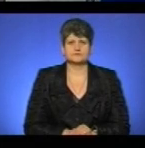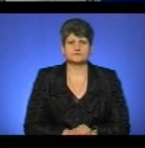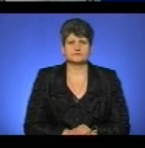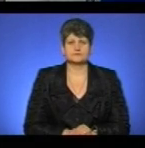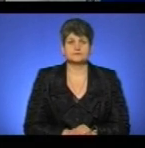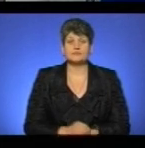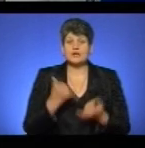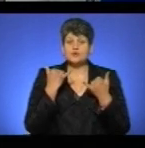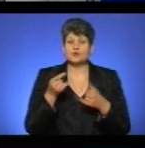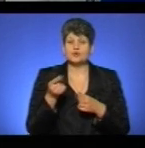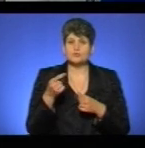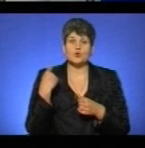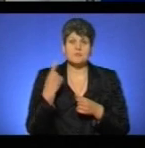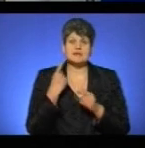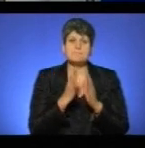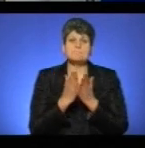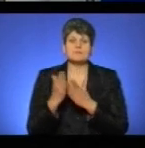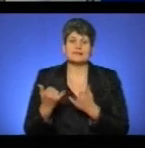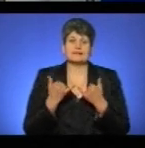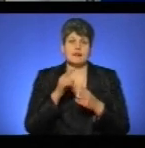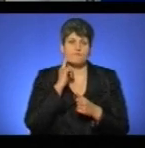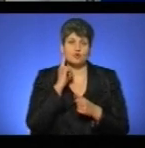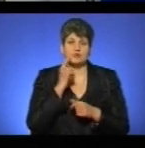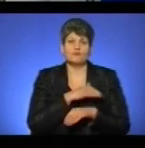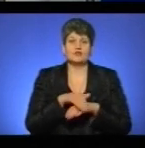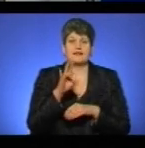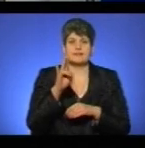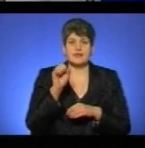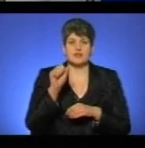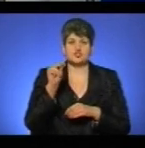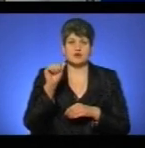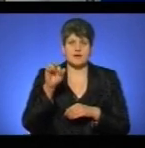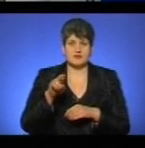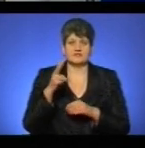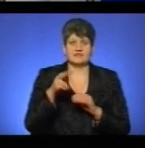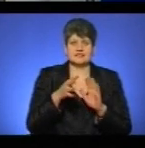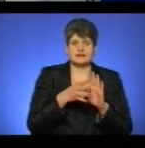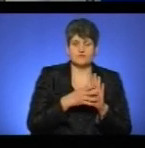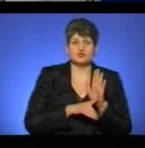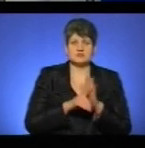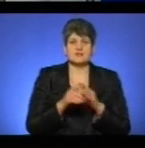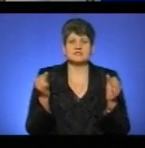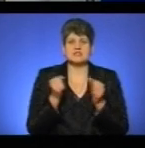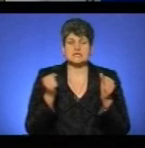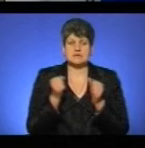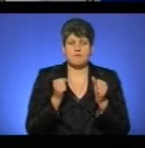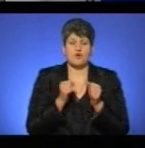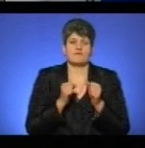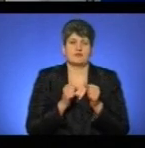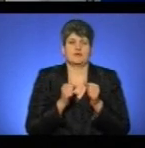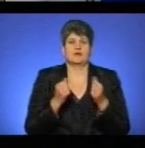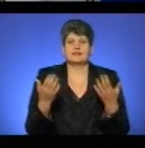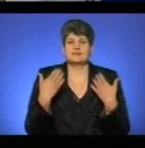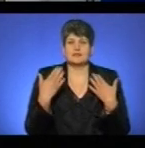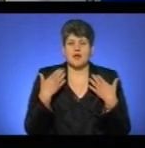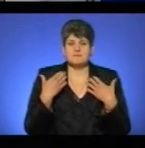Сьогодні у Тернопільській обласній бібліотеці для молоді, що на вулиці Нечоя, 29, розпочався зимовий ІТ-табір неповного дня. 15